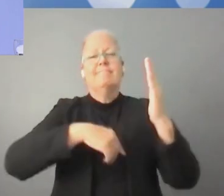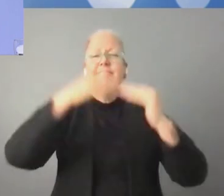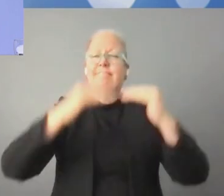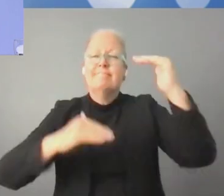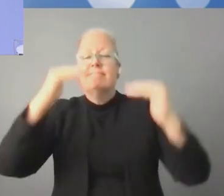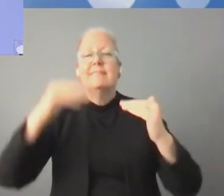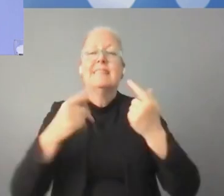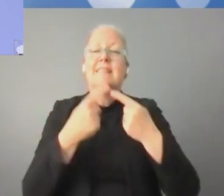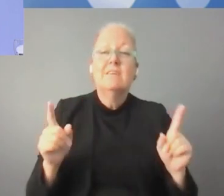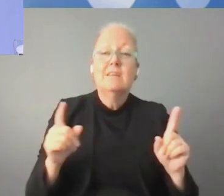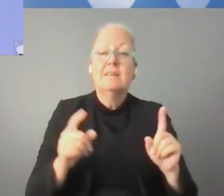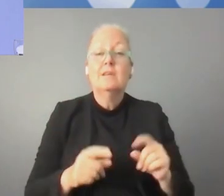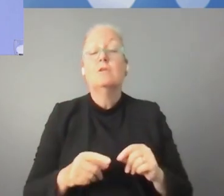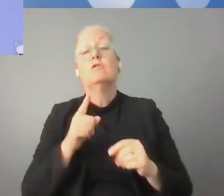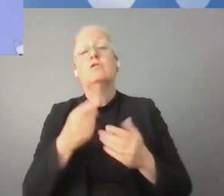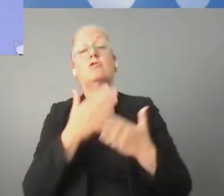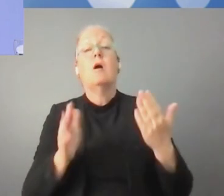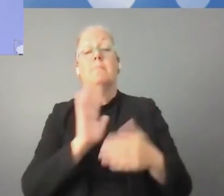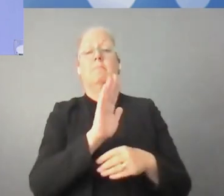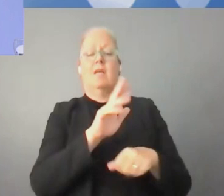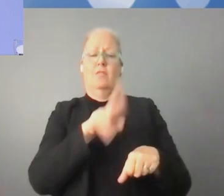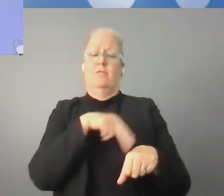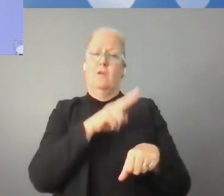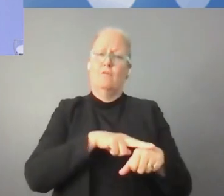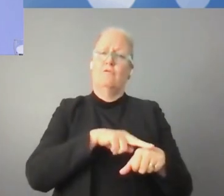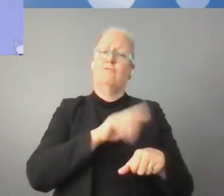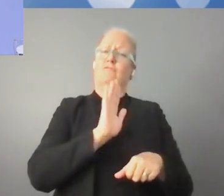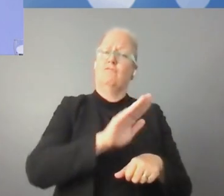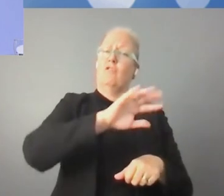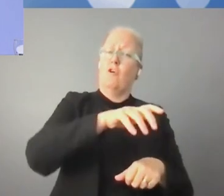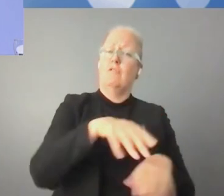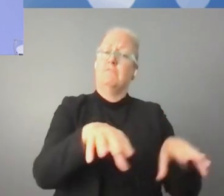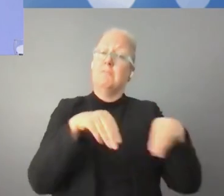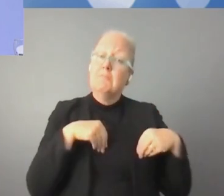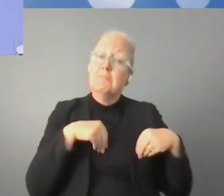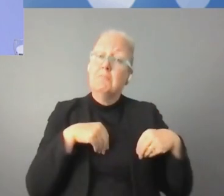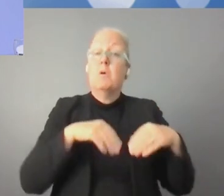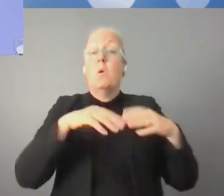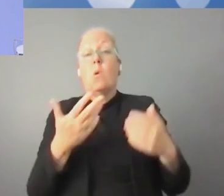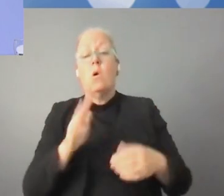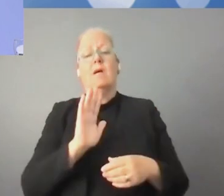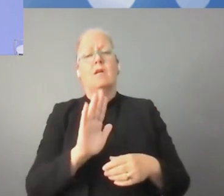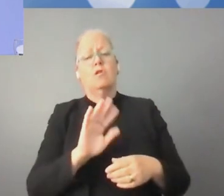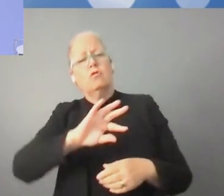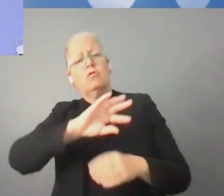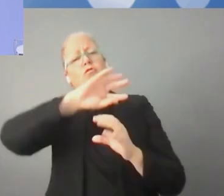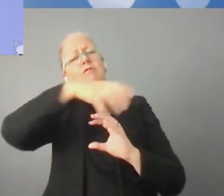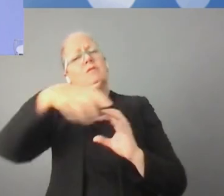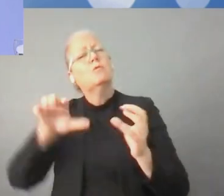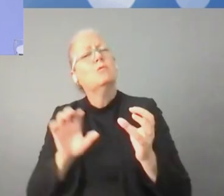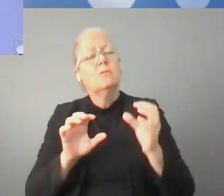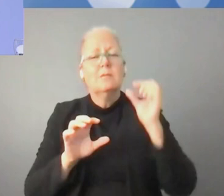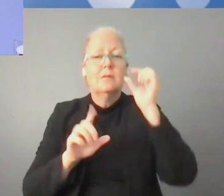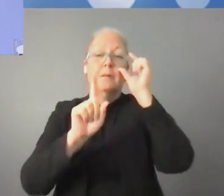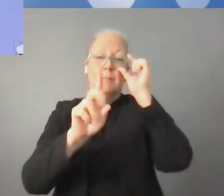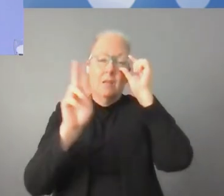أي مستوى هي. فأي طوابط ستكون على مستوى دولة واحدة